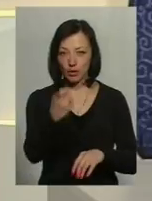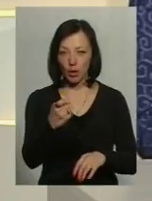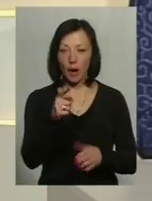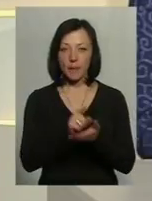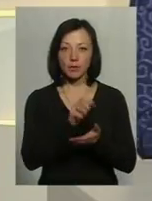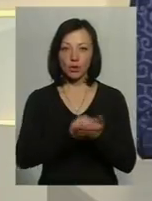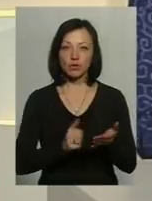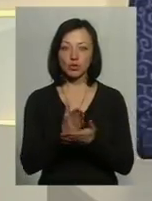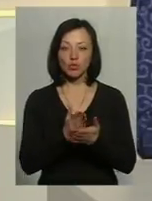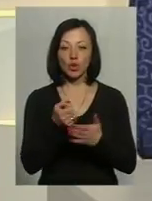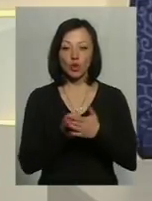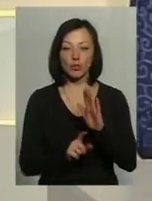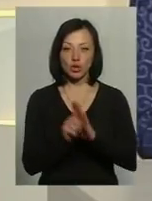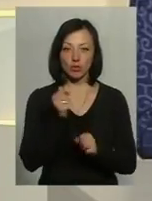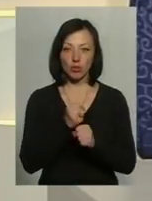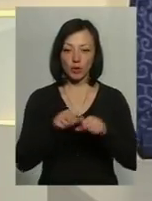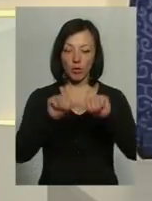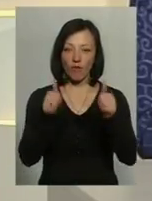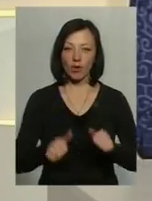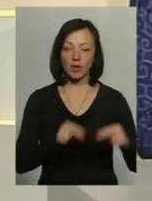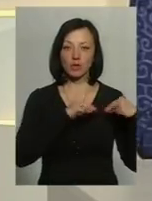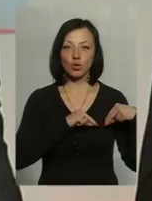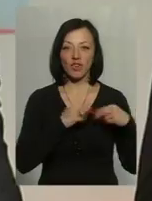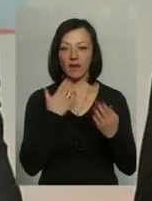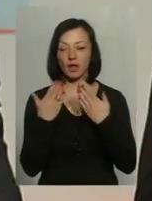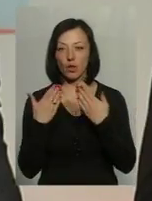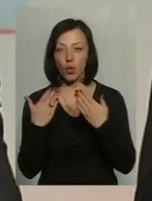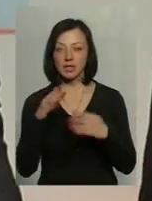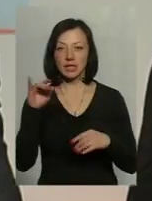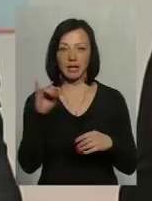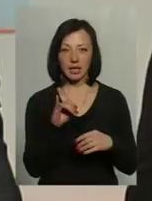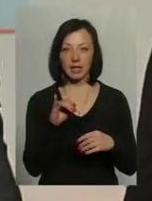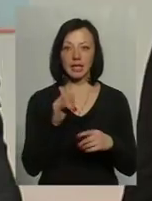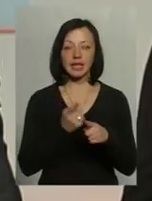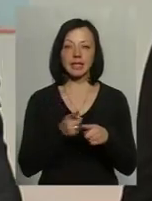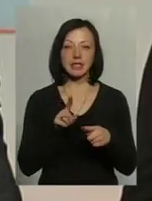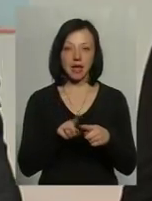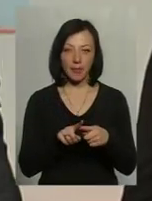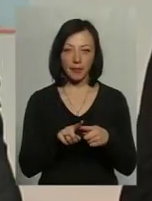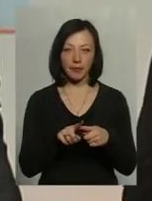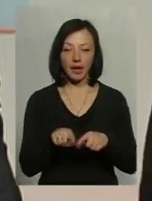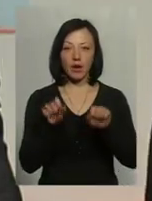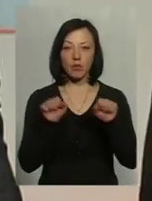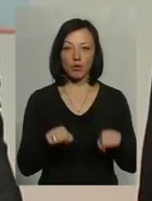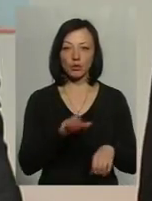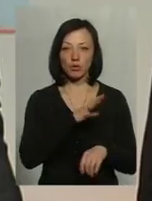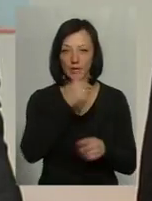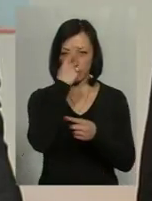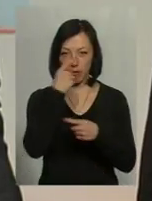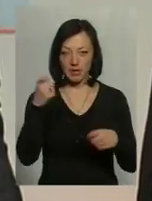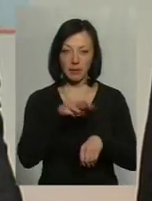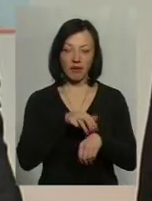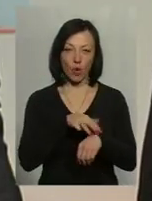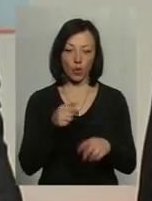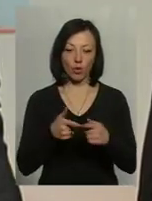фіскальної служби до початку роботи про оформлення трудових відносин. І це може бути інформація правоохоронних